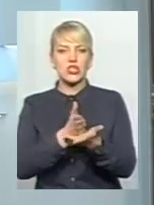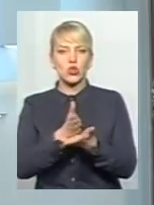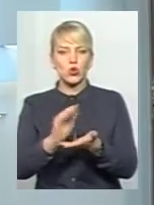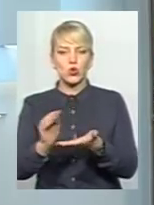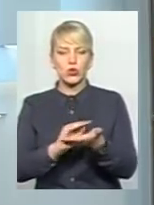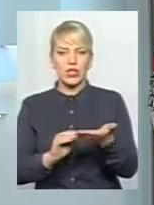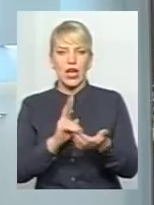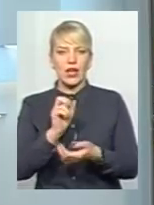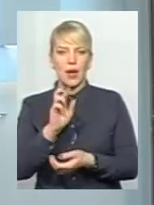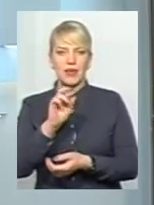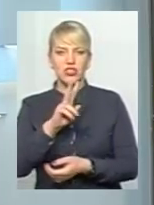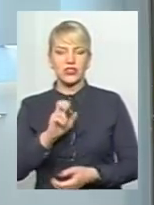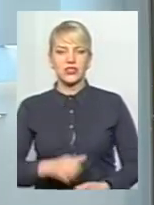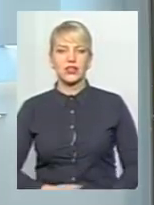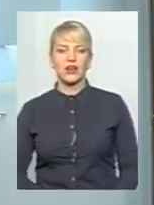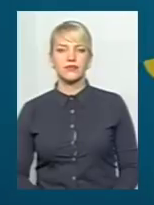Світлани Кабачинської. Прошу.